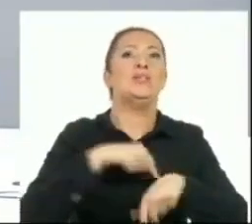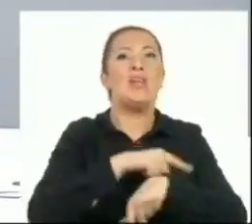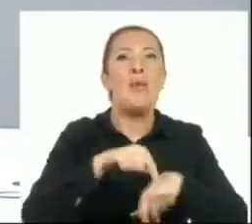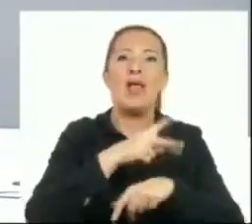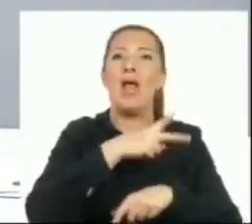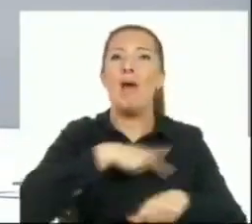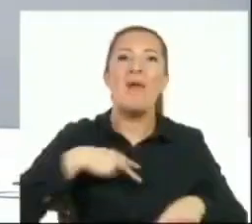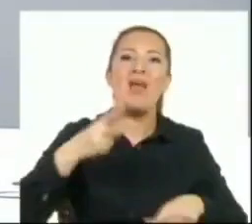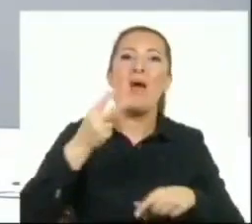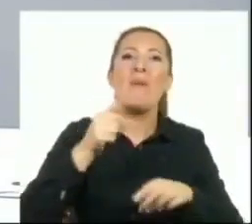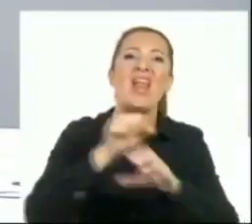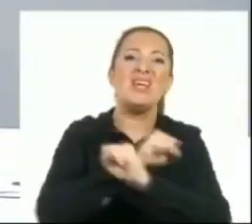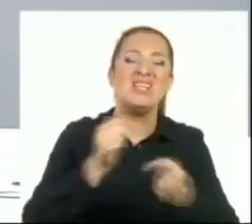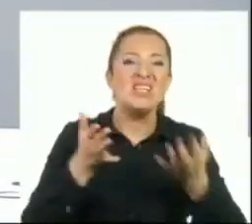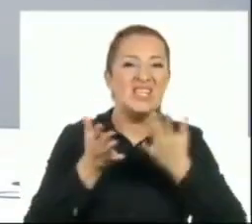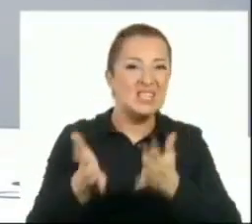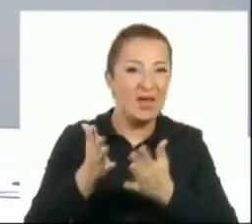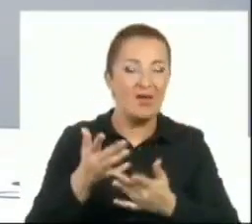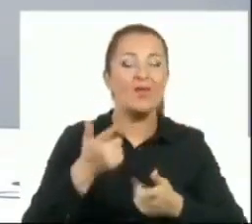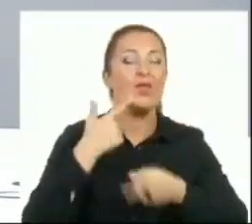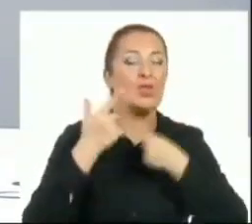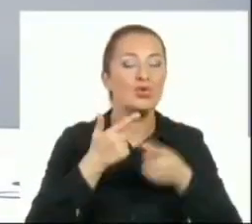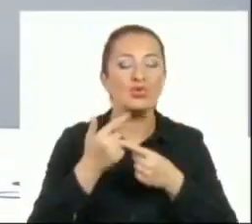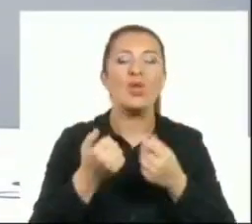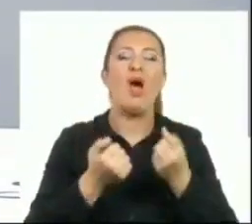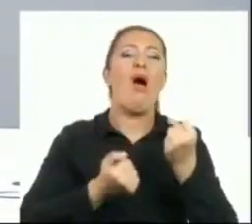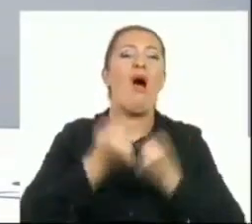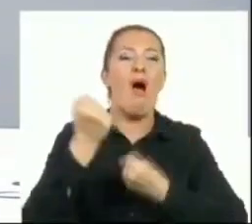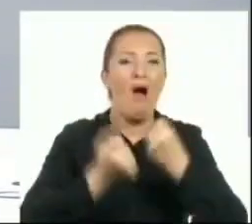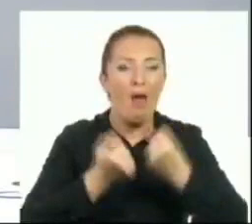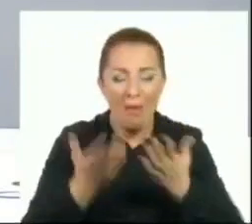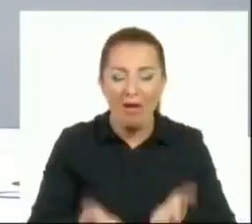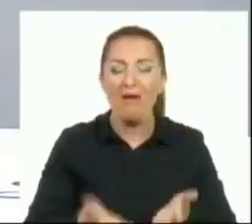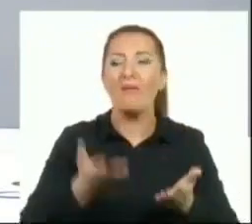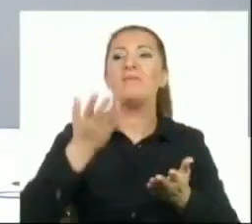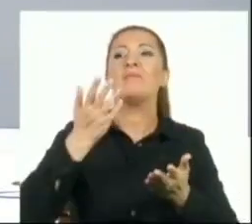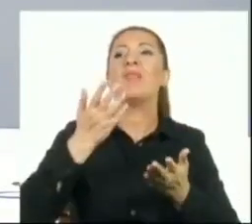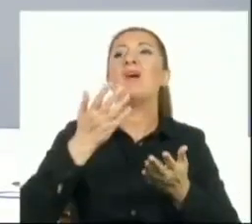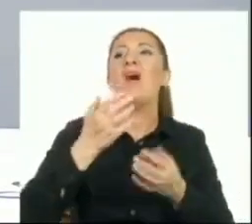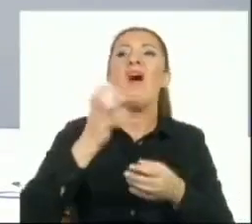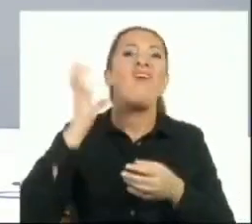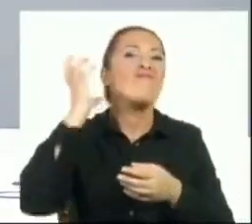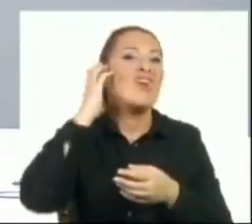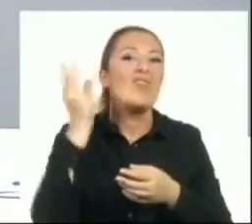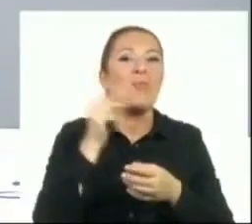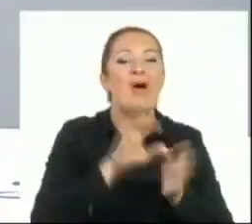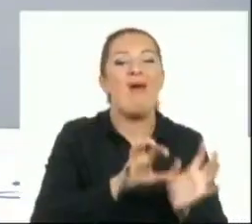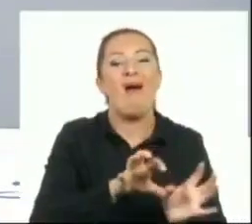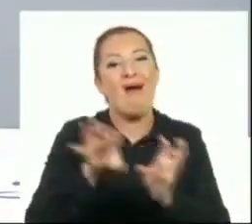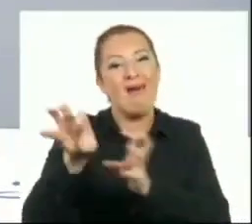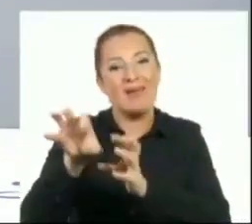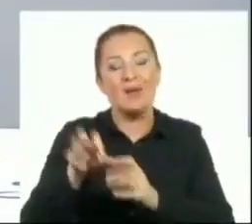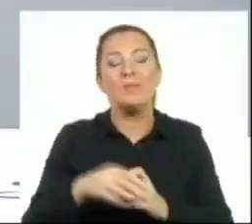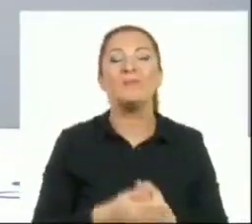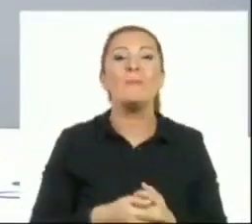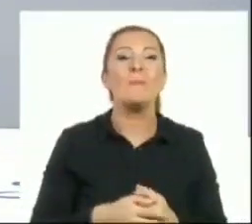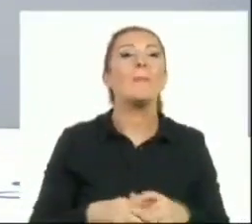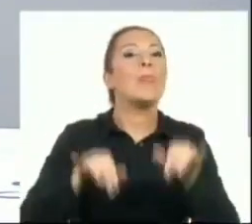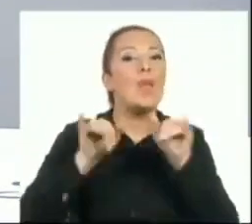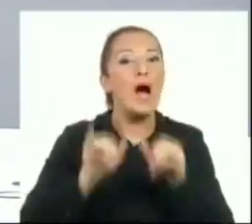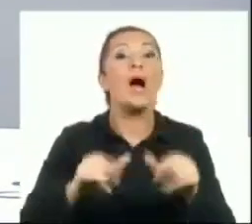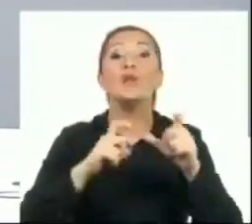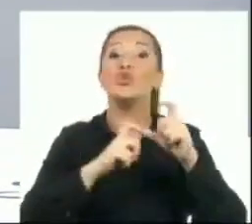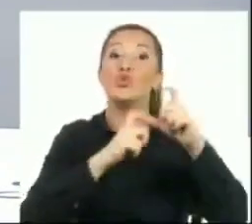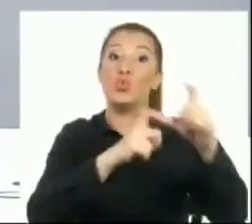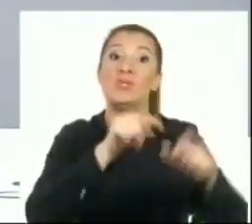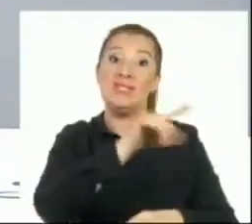Çok sayıda açıklamanız var bu konuda. İşte araçlar, vakıflara ayrılan paralar bu konuda da sloganlaştırdınız. Aynı soruyu size de